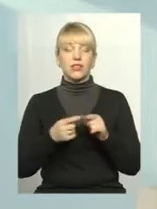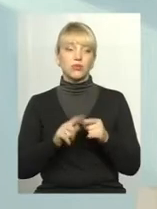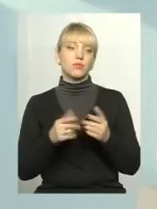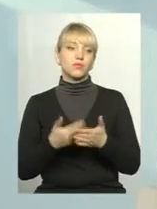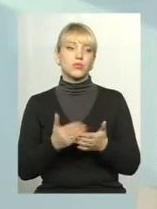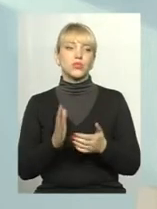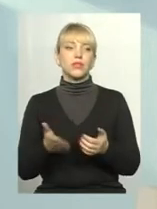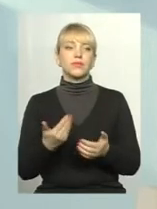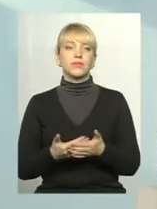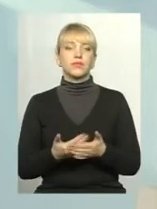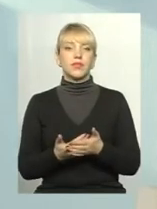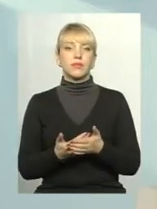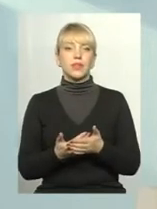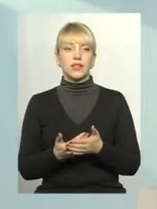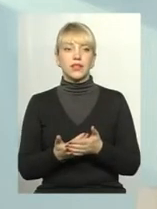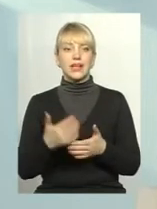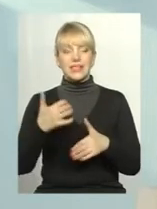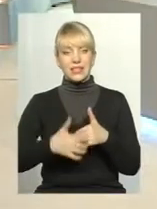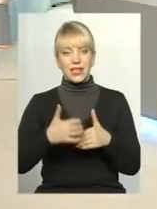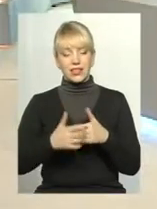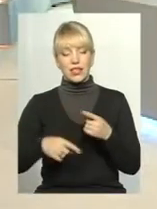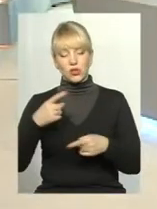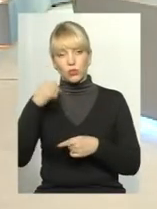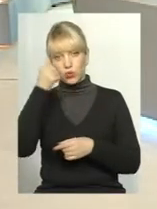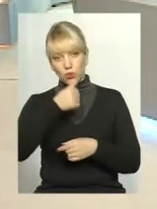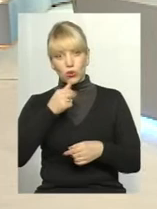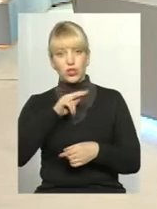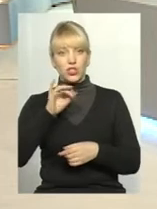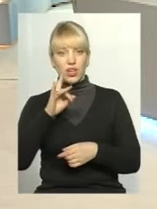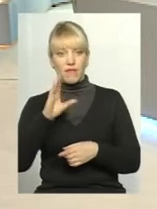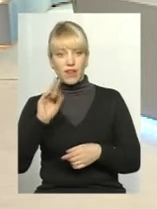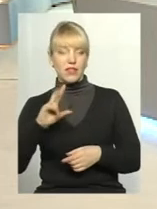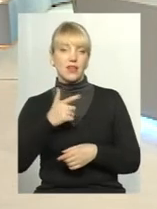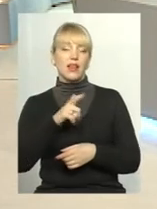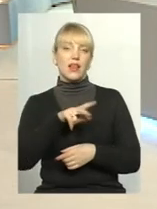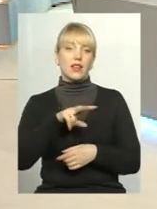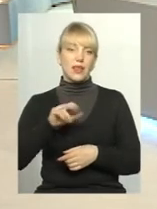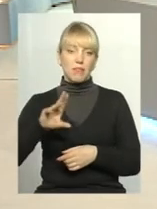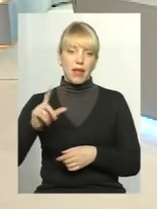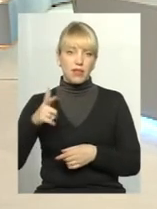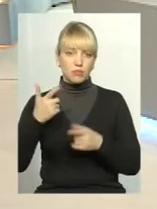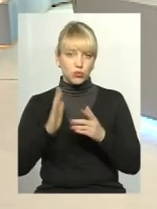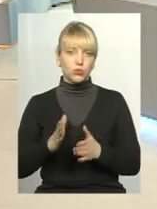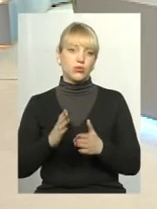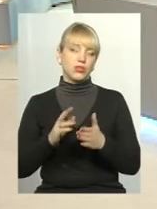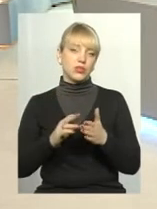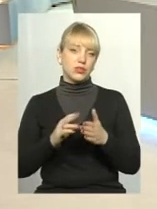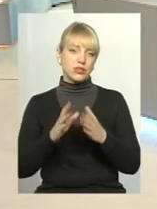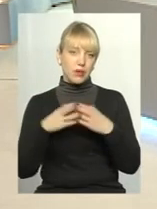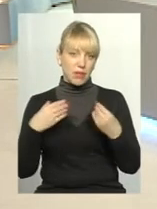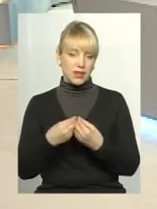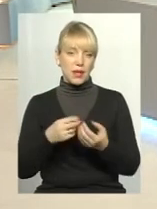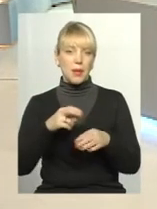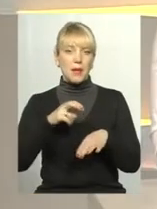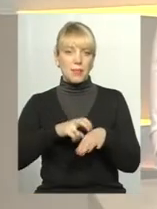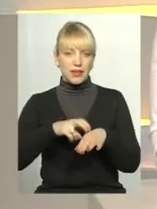приблизно на середину наступного року, червень-липень, планується запустити теж амбулаторію сімейної медицини.